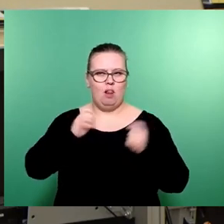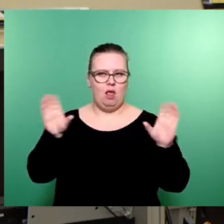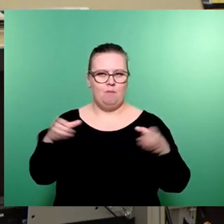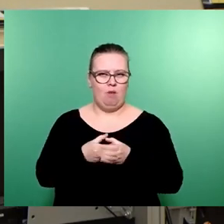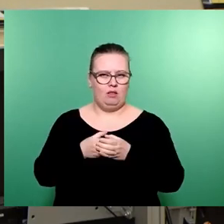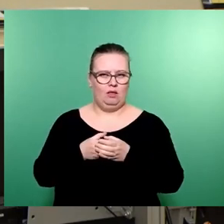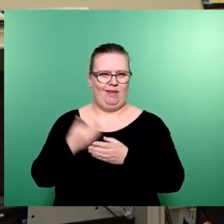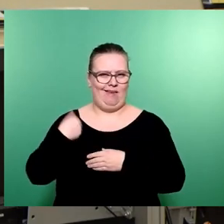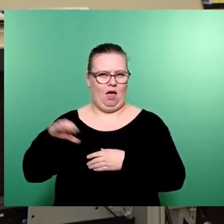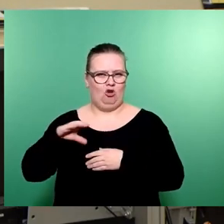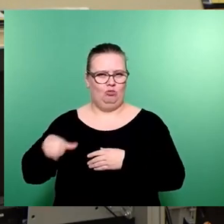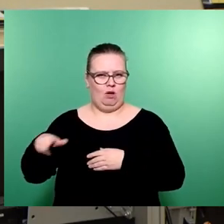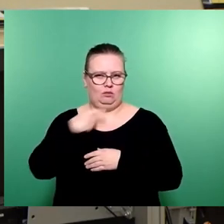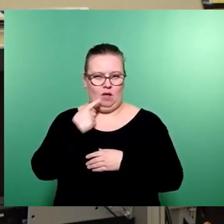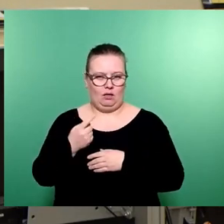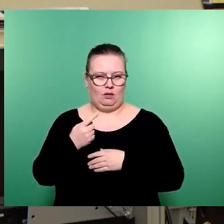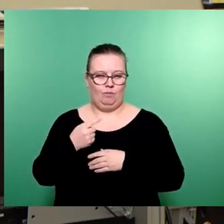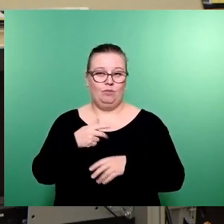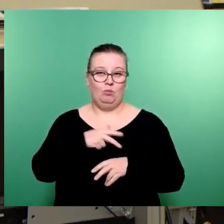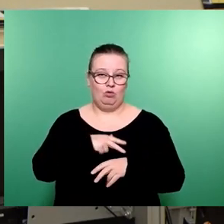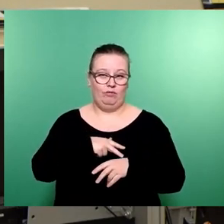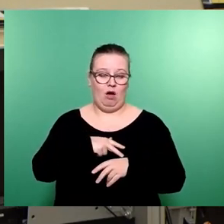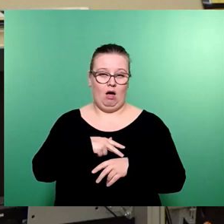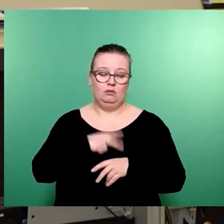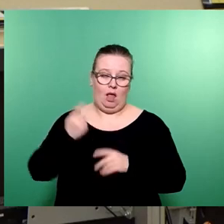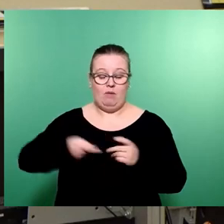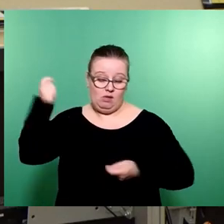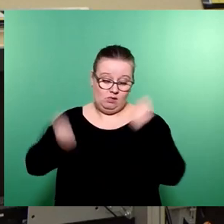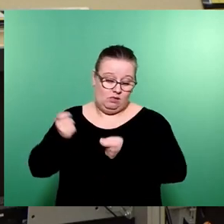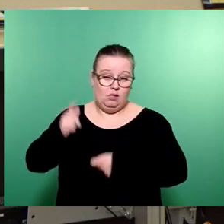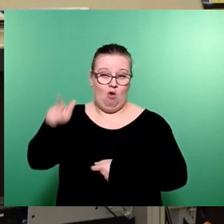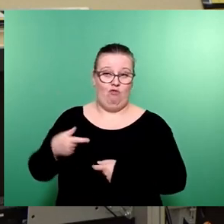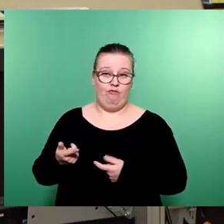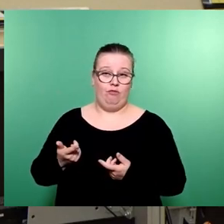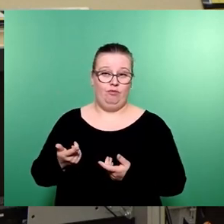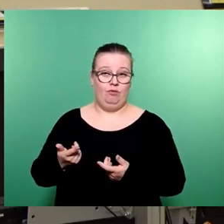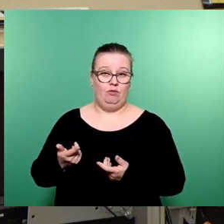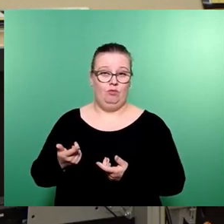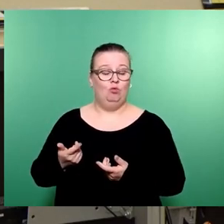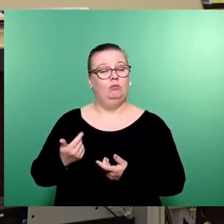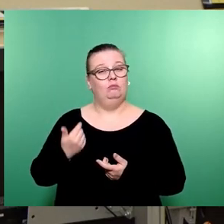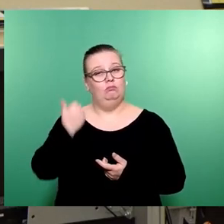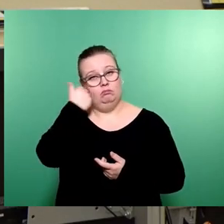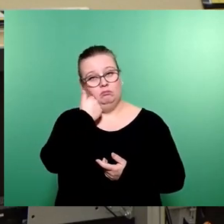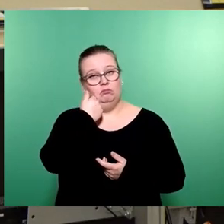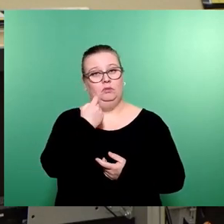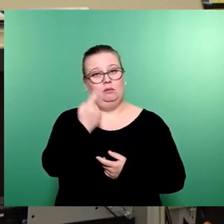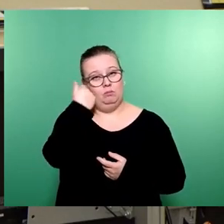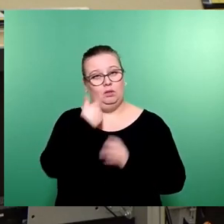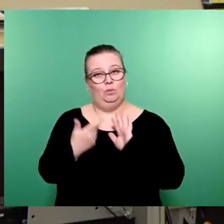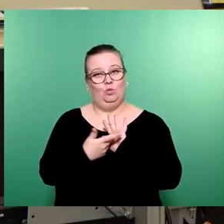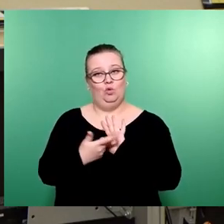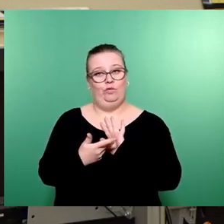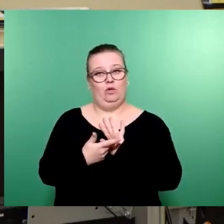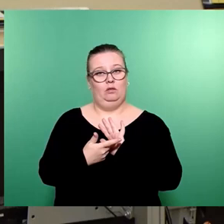Aschenbach gemacht hat, der hat eben solchen verdient. Und insoweit bitte ich Sie, das zu prüfen und